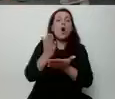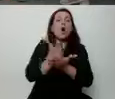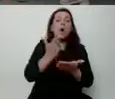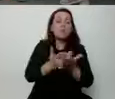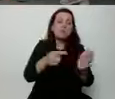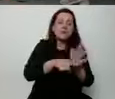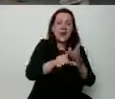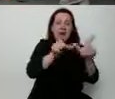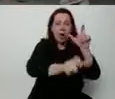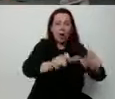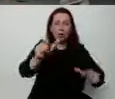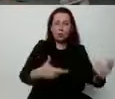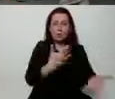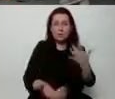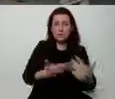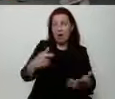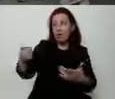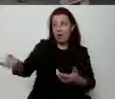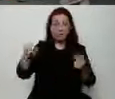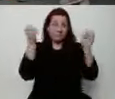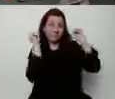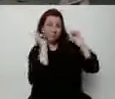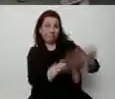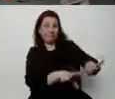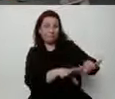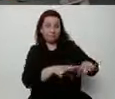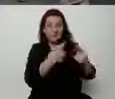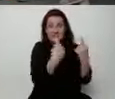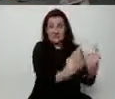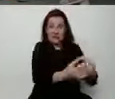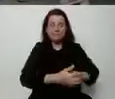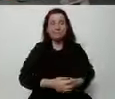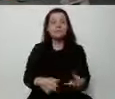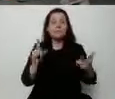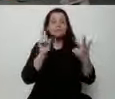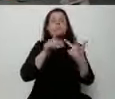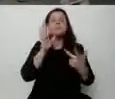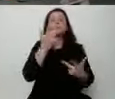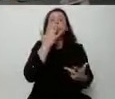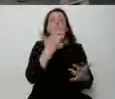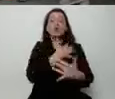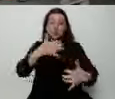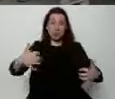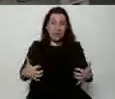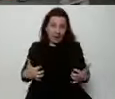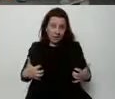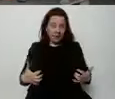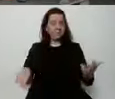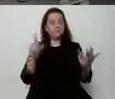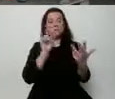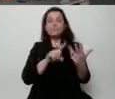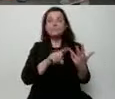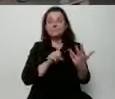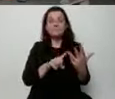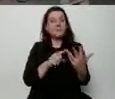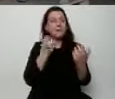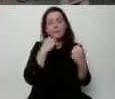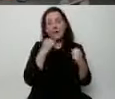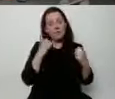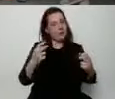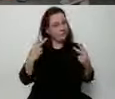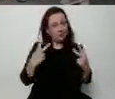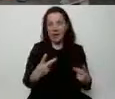i pan prezydent zostawił samym sobie. Po trzecie, będziemy mówili o gospodarce. I w końcu po czwarte, co niesłychanie istotne,